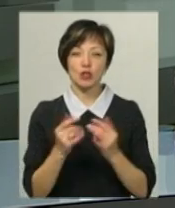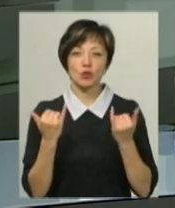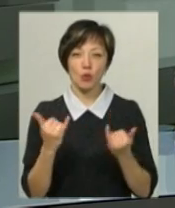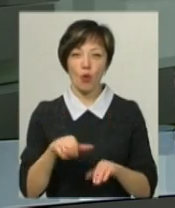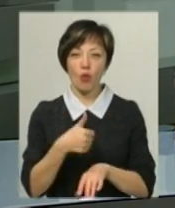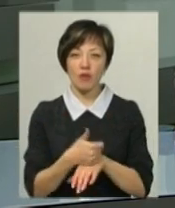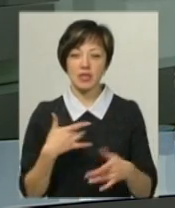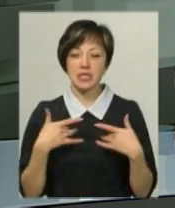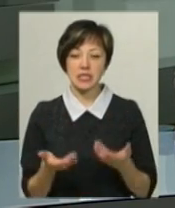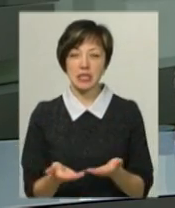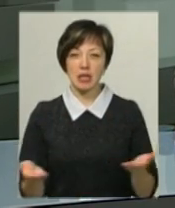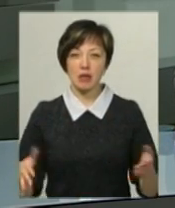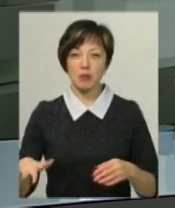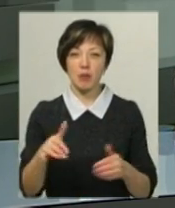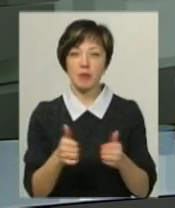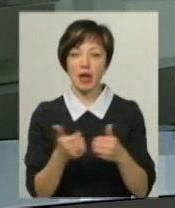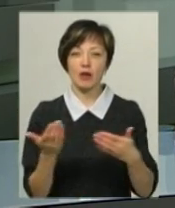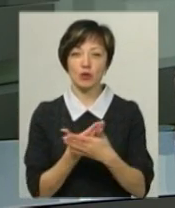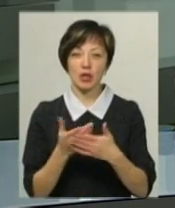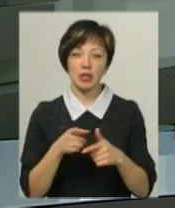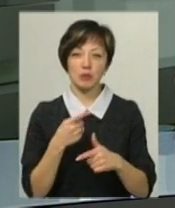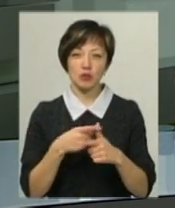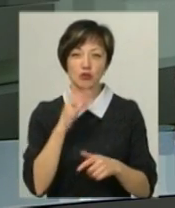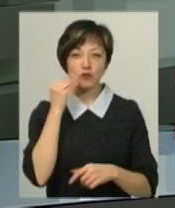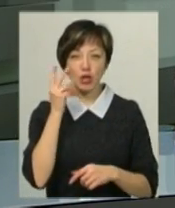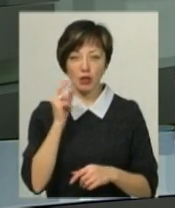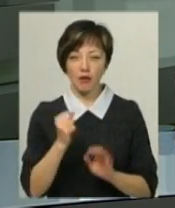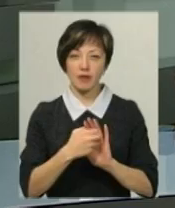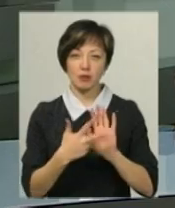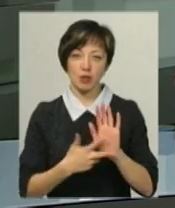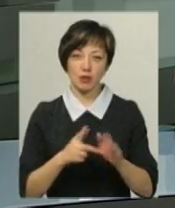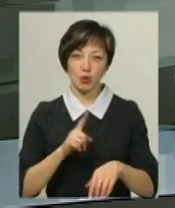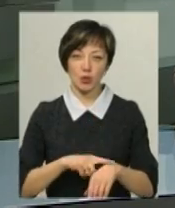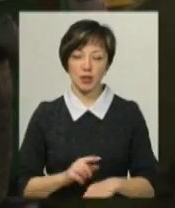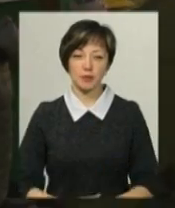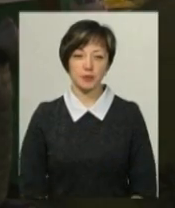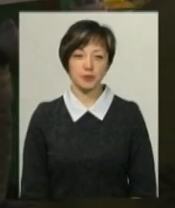на головній сцені на майданчику біля кінотеатру імені Тараса Шевченка о 18 годині.